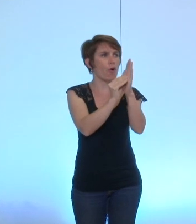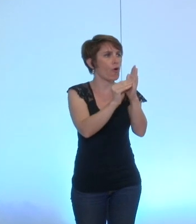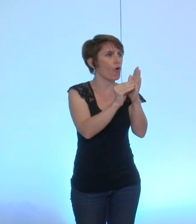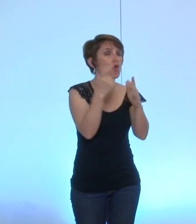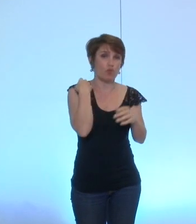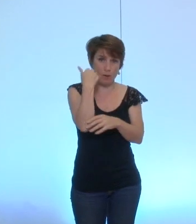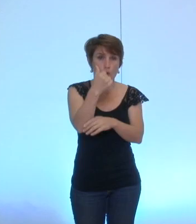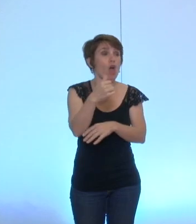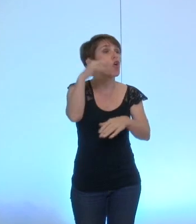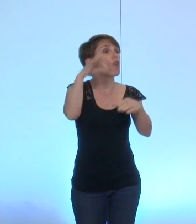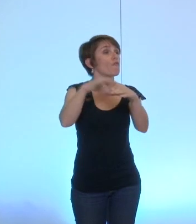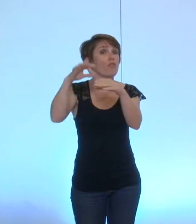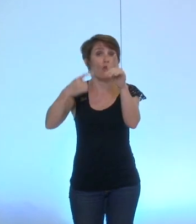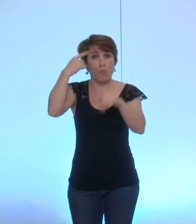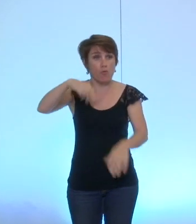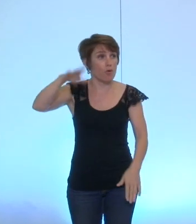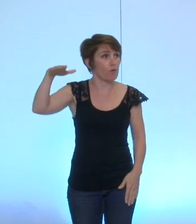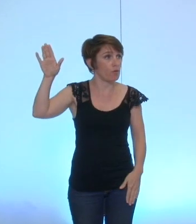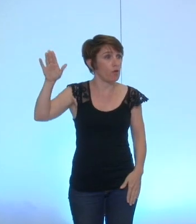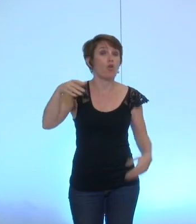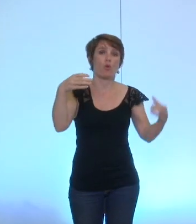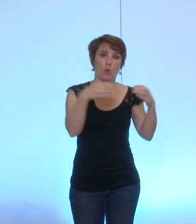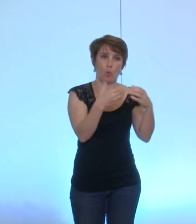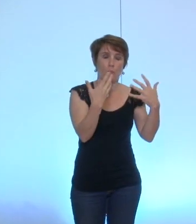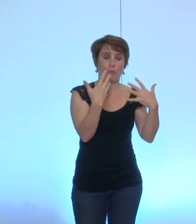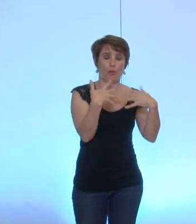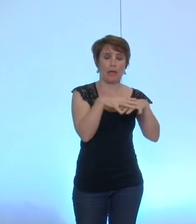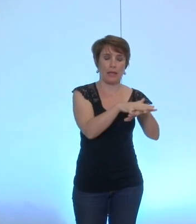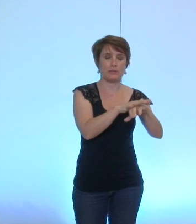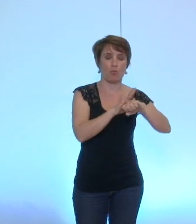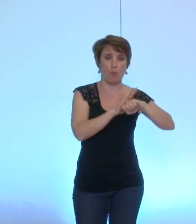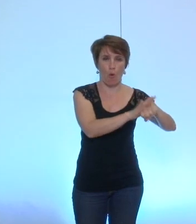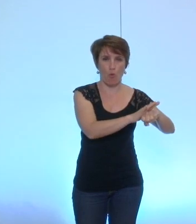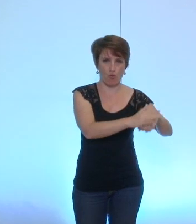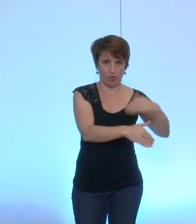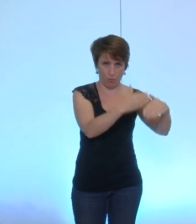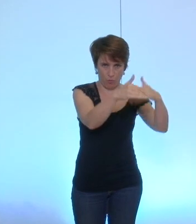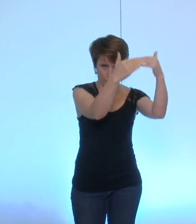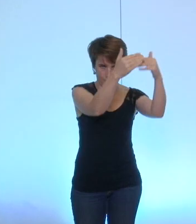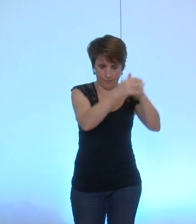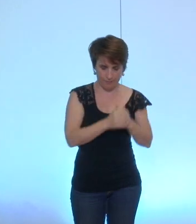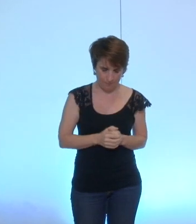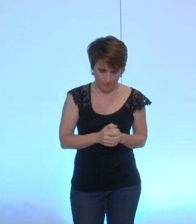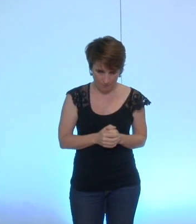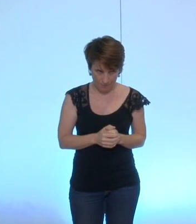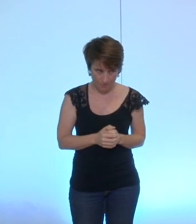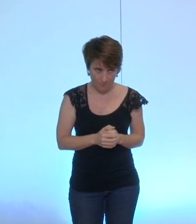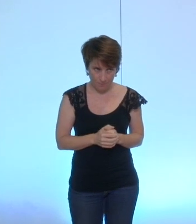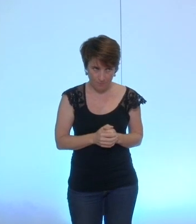numéro 1 me dit-on le groupe rassemblement de gauche et de progrès